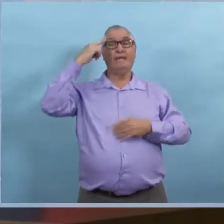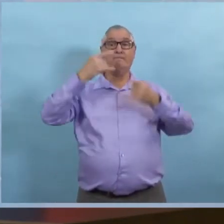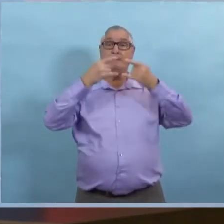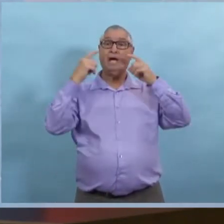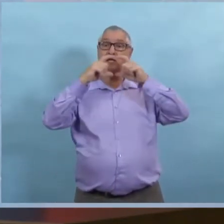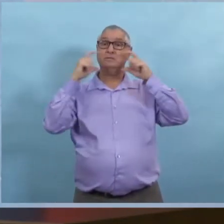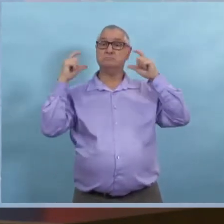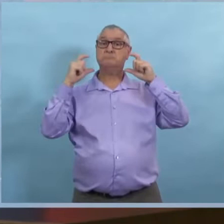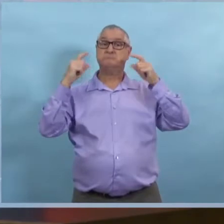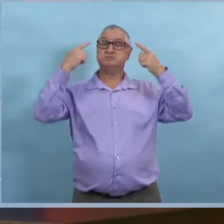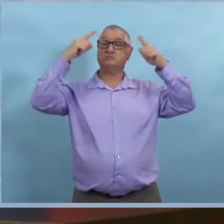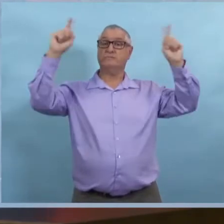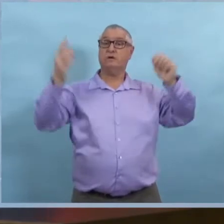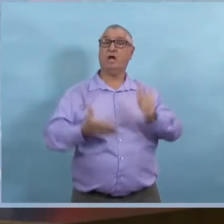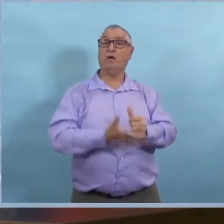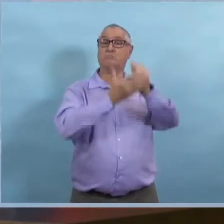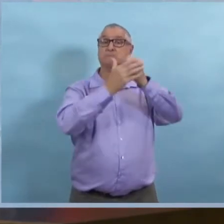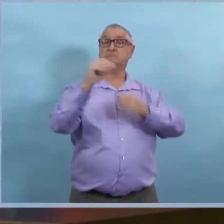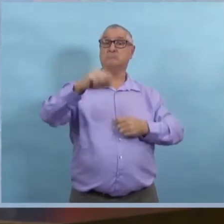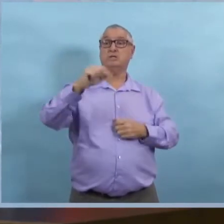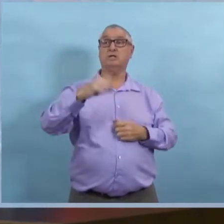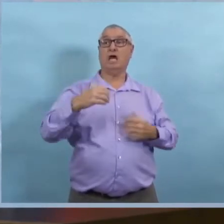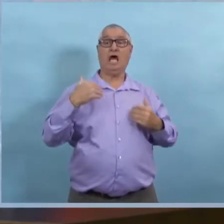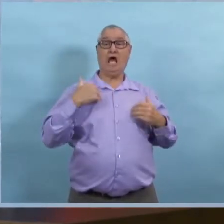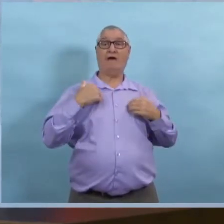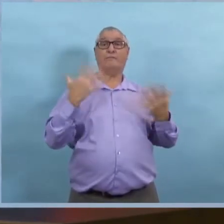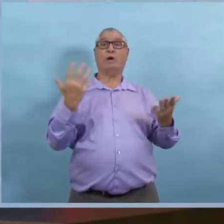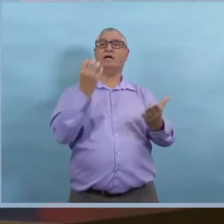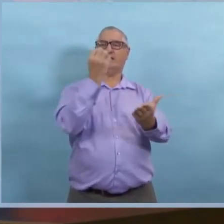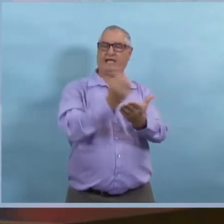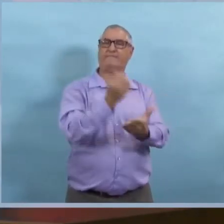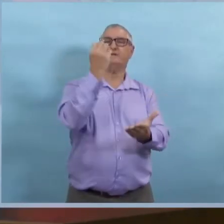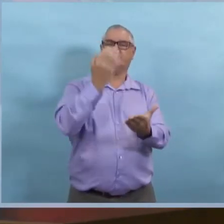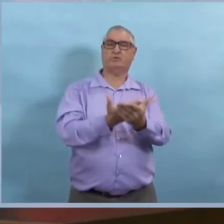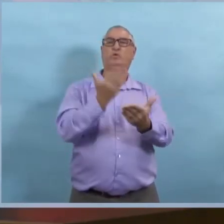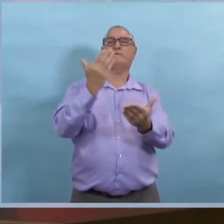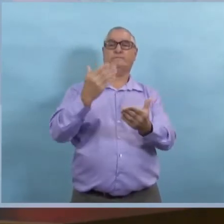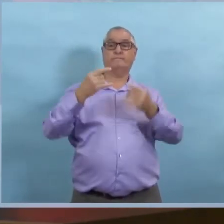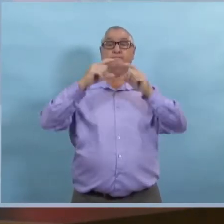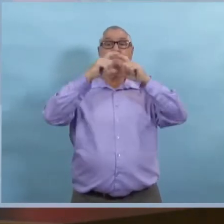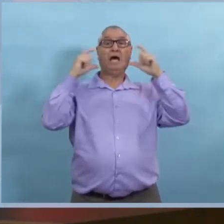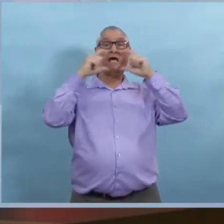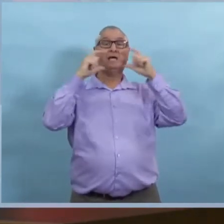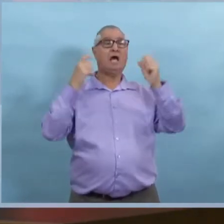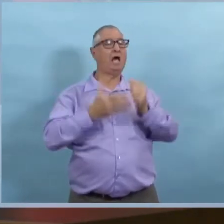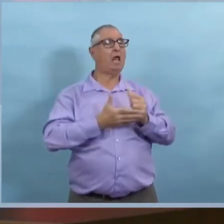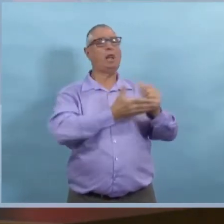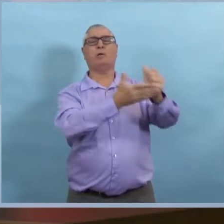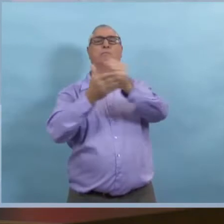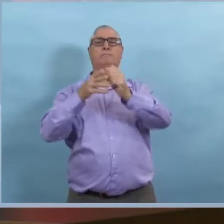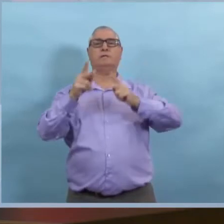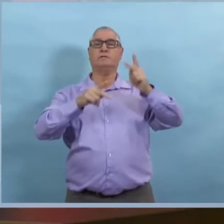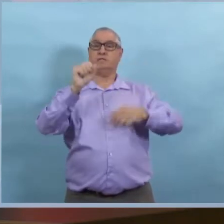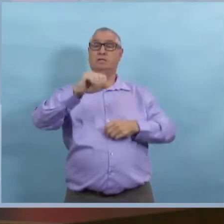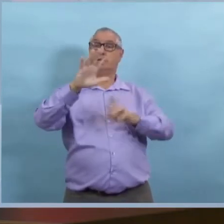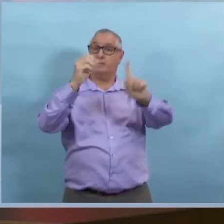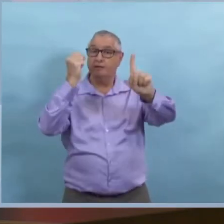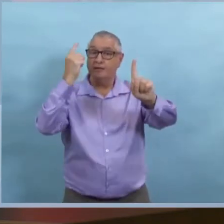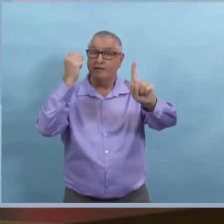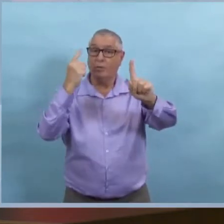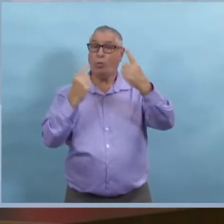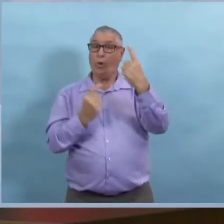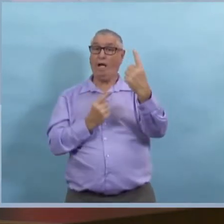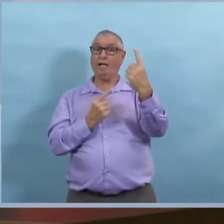oui, effectivement, quelques commentaires ici. Alors, d'abord, les masques, ça fonctionne. Il y a suffisamment de preuves qui montrent que les masques sont très